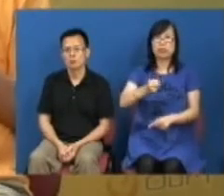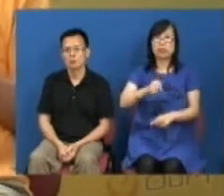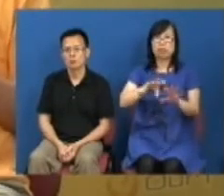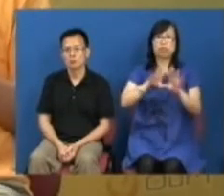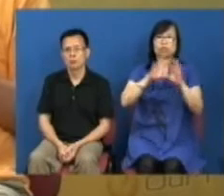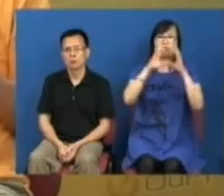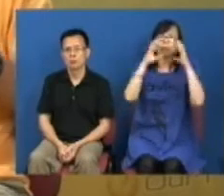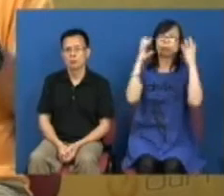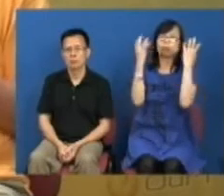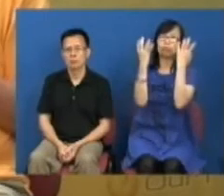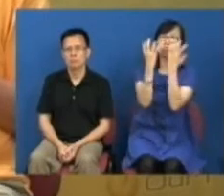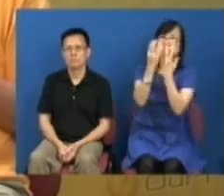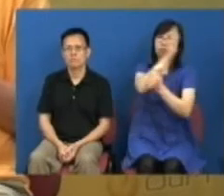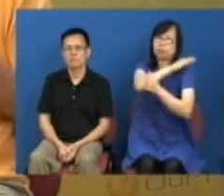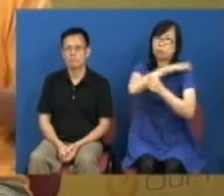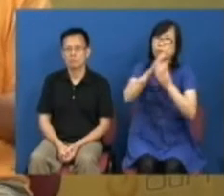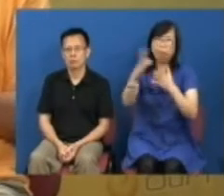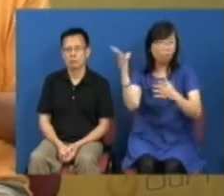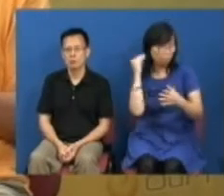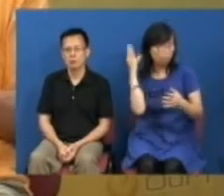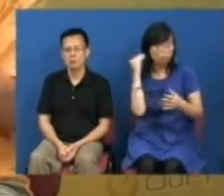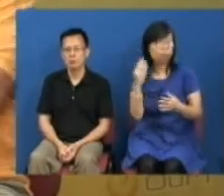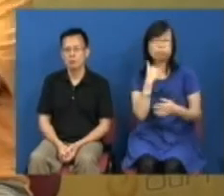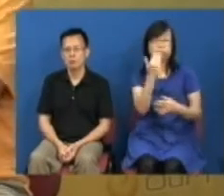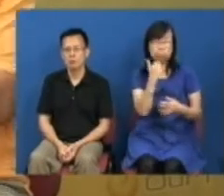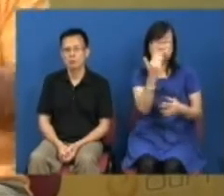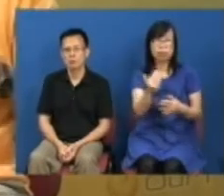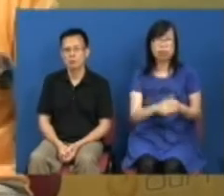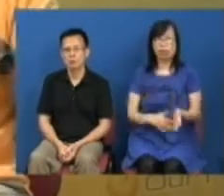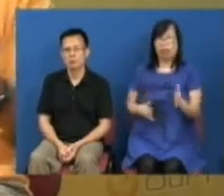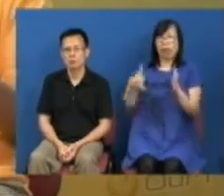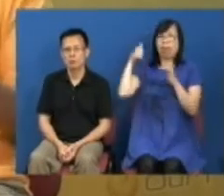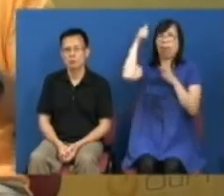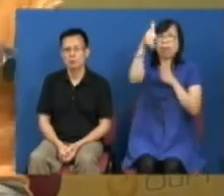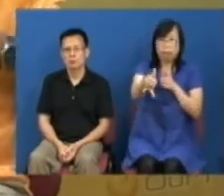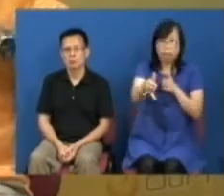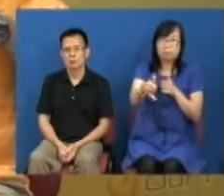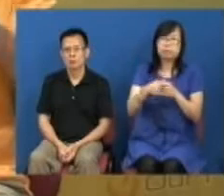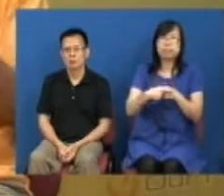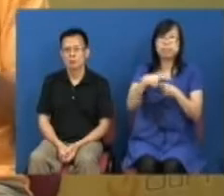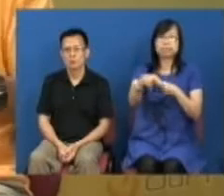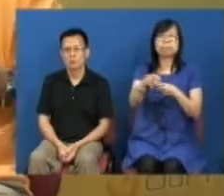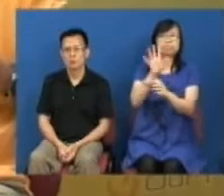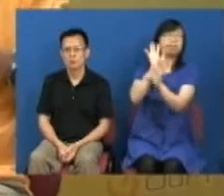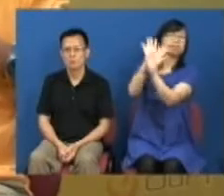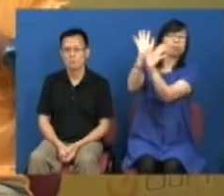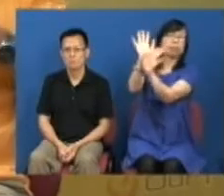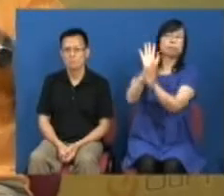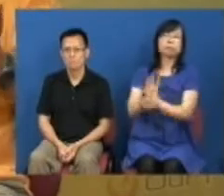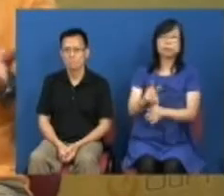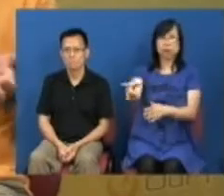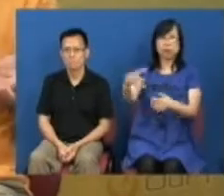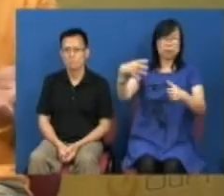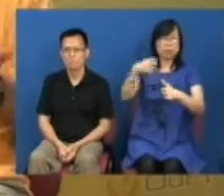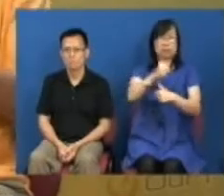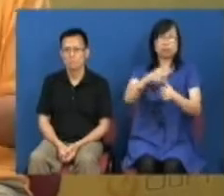的问责局长是听得到我们的诉求但是现在走出来就是一哥走出来把他们的执法方法将